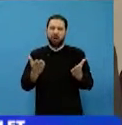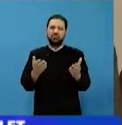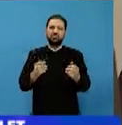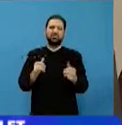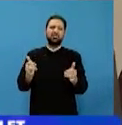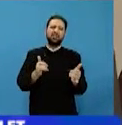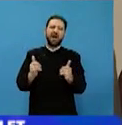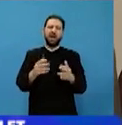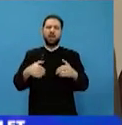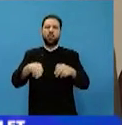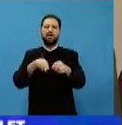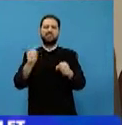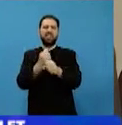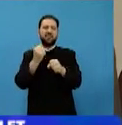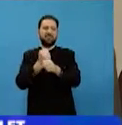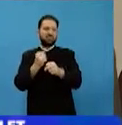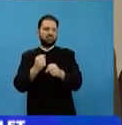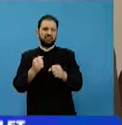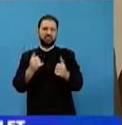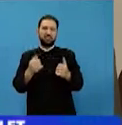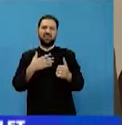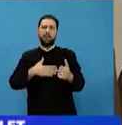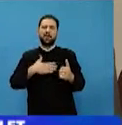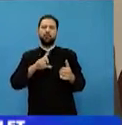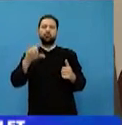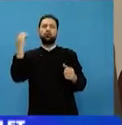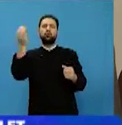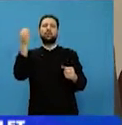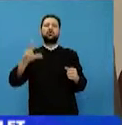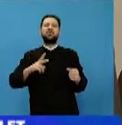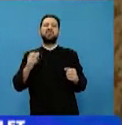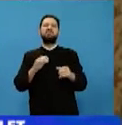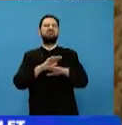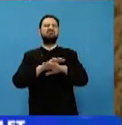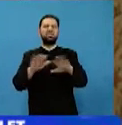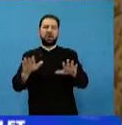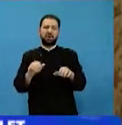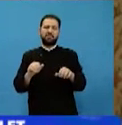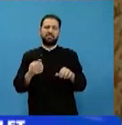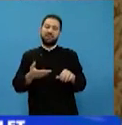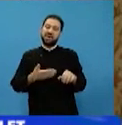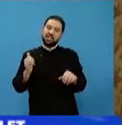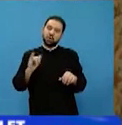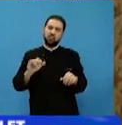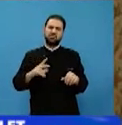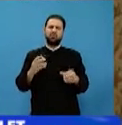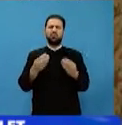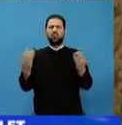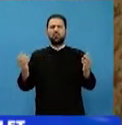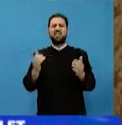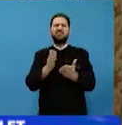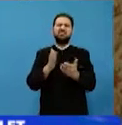încercarea noastră de a face ceva plăcut lui Dumnezeu este zadarnică. Sunt foarte multe întâmplările